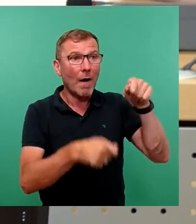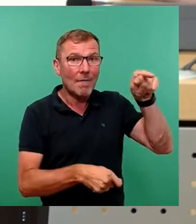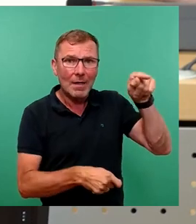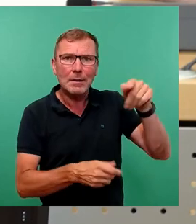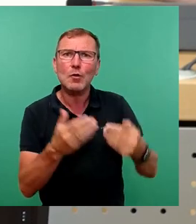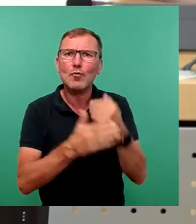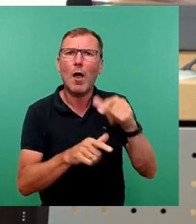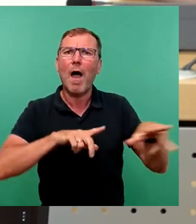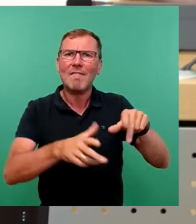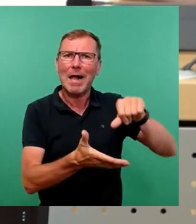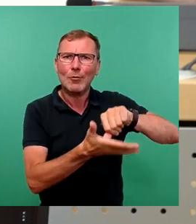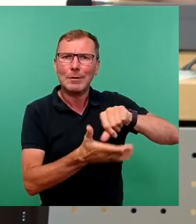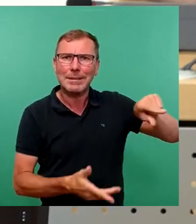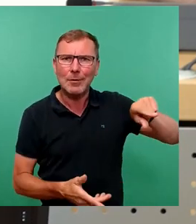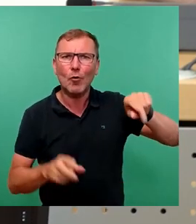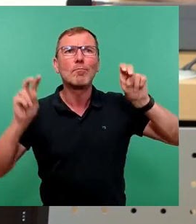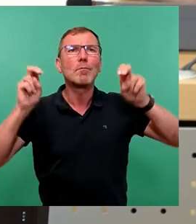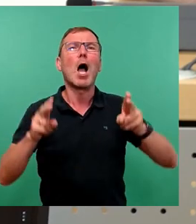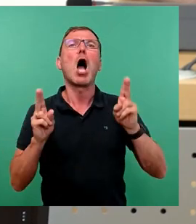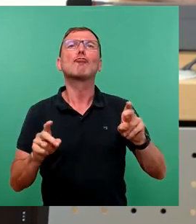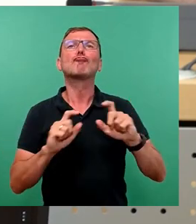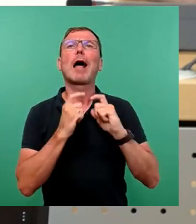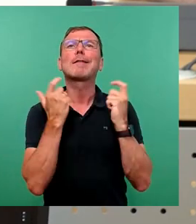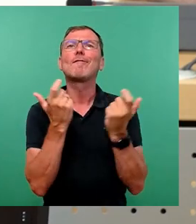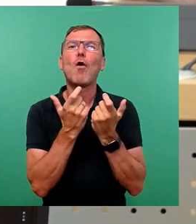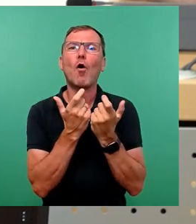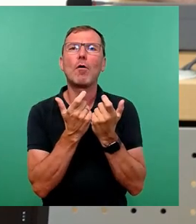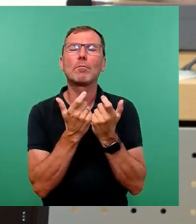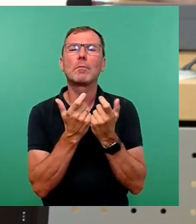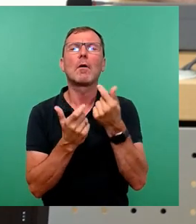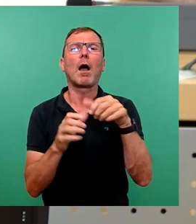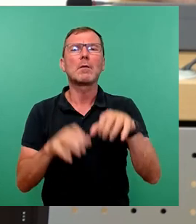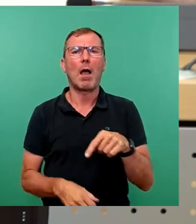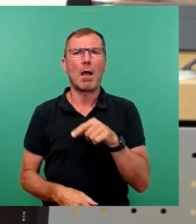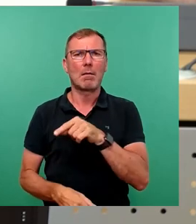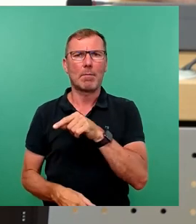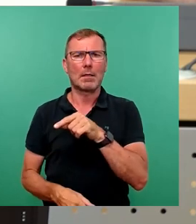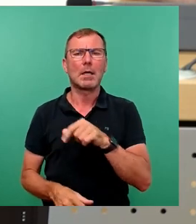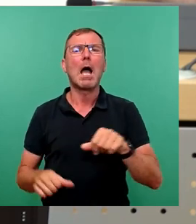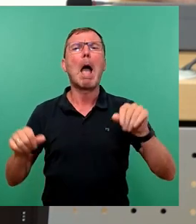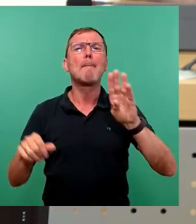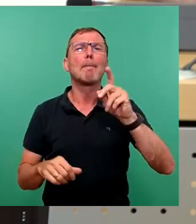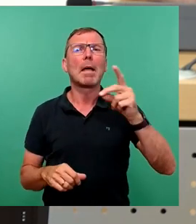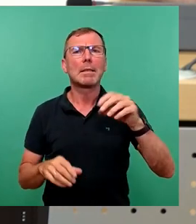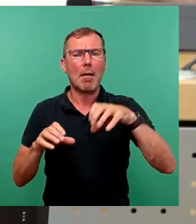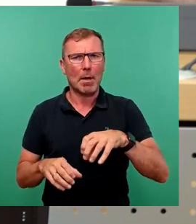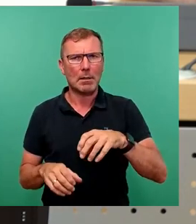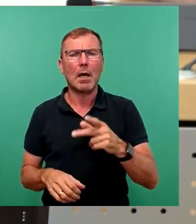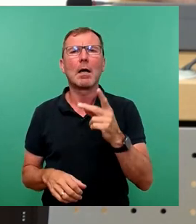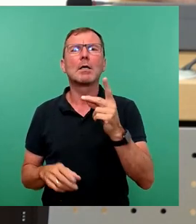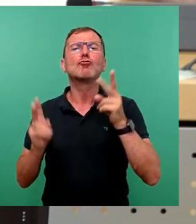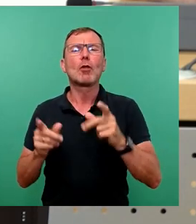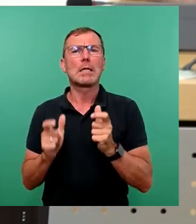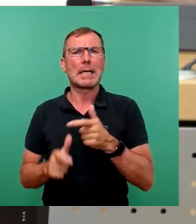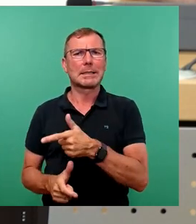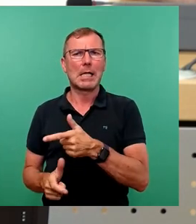Verwaltungszentrum, neuerdings genannt Stadtforum, über eine Bad Bank. Ein anderer Name dafür KID, städtische Gesellschaft, die